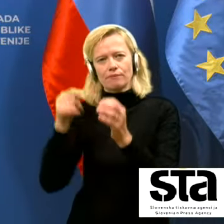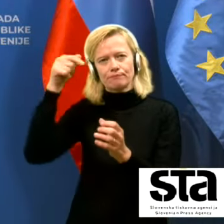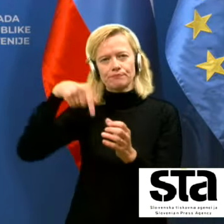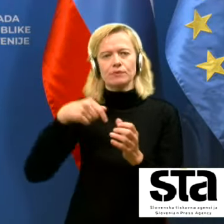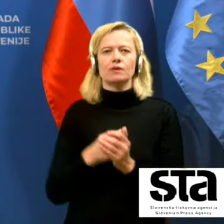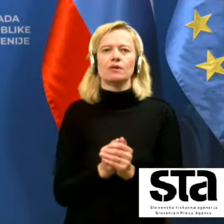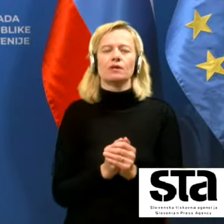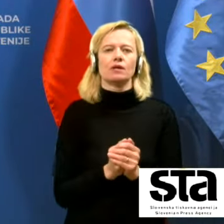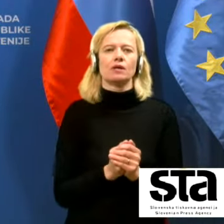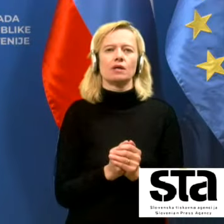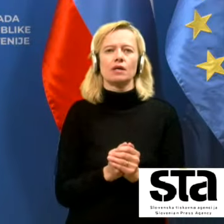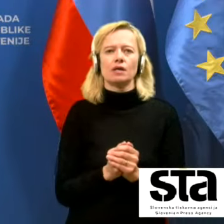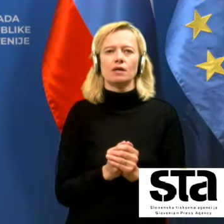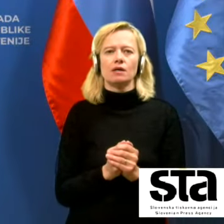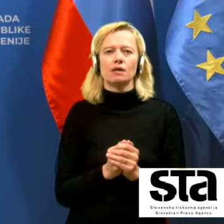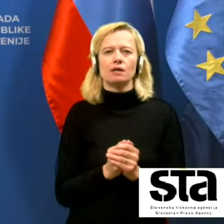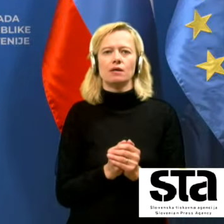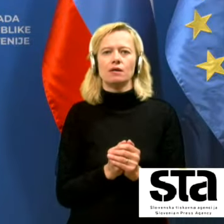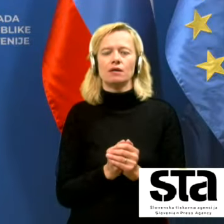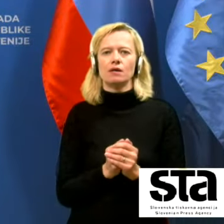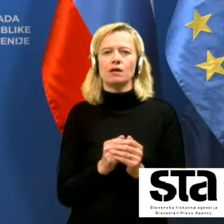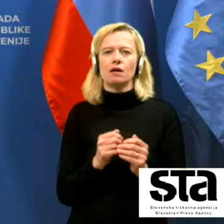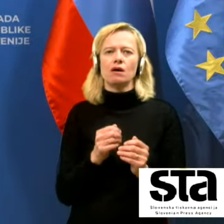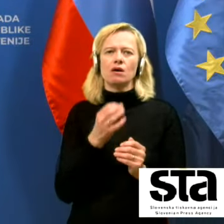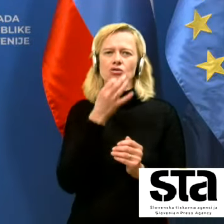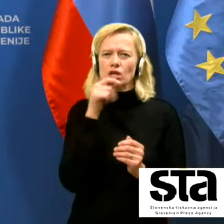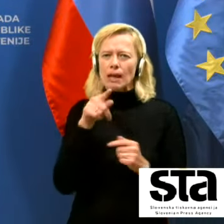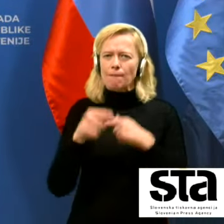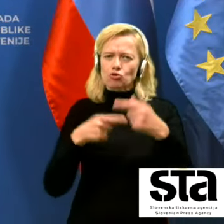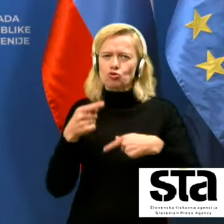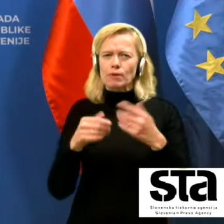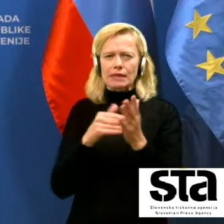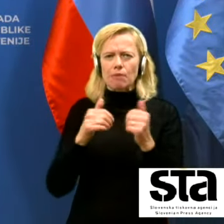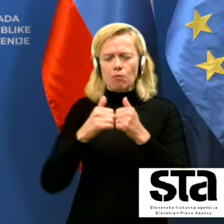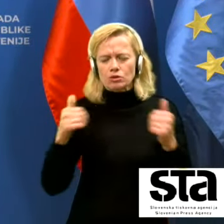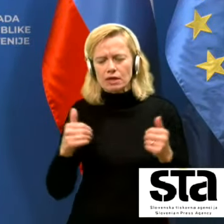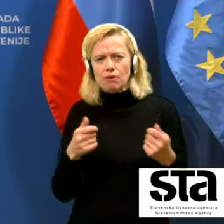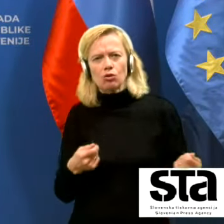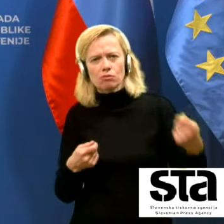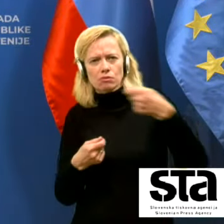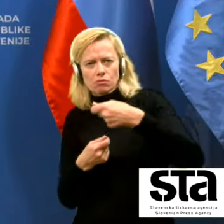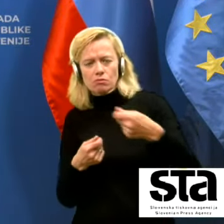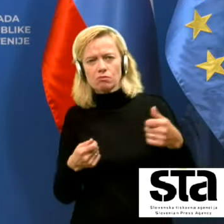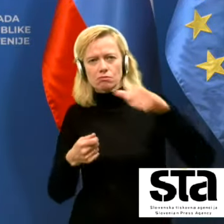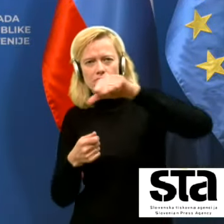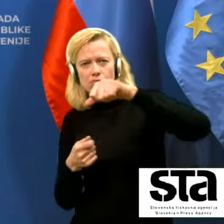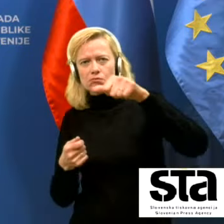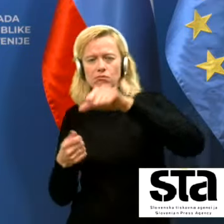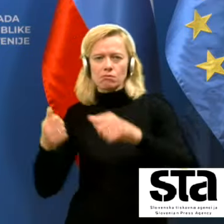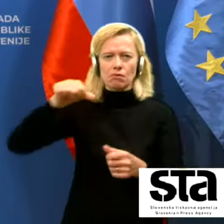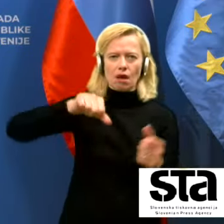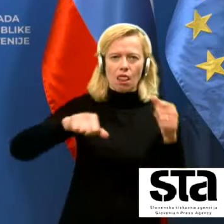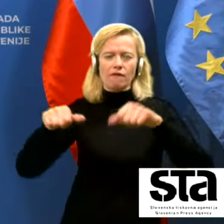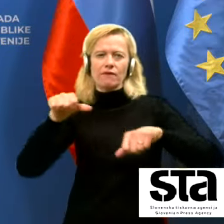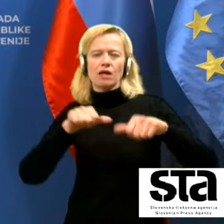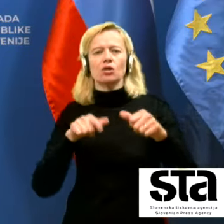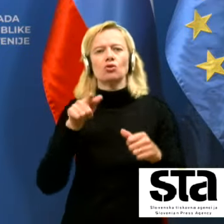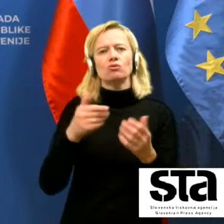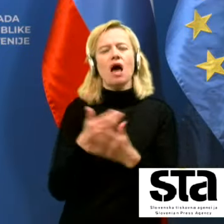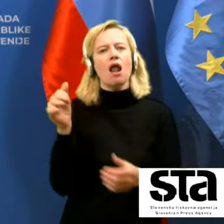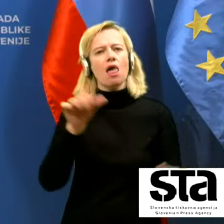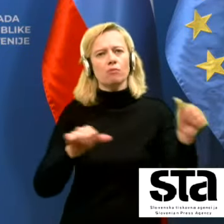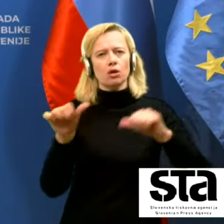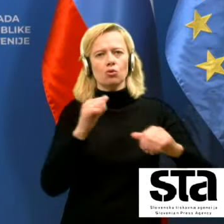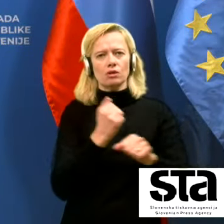takšen, da je to treba posebej dotakati, nalivati, pripravljati, sveda je to za, dajmo reči, za laboratorijsko